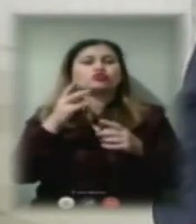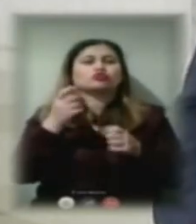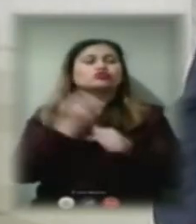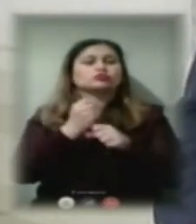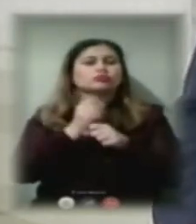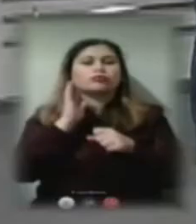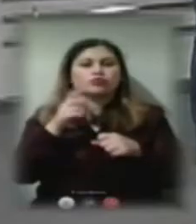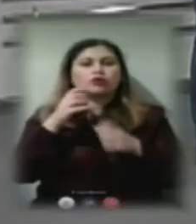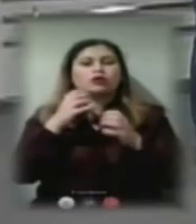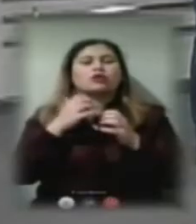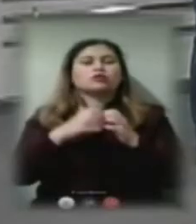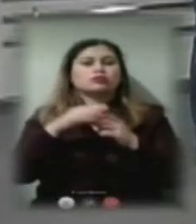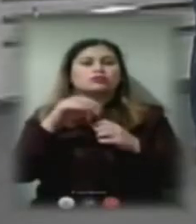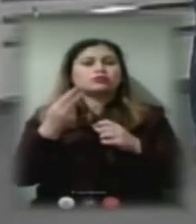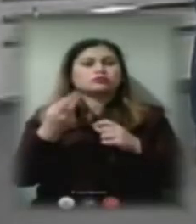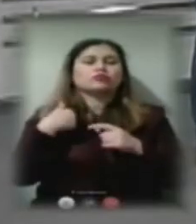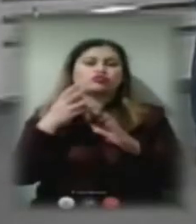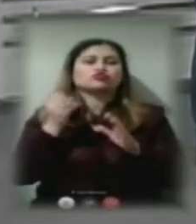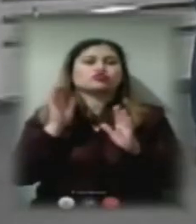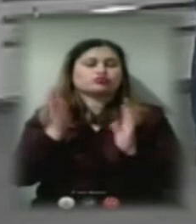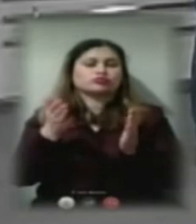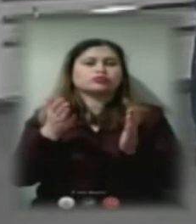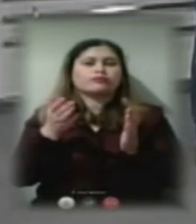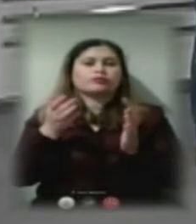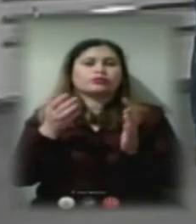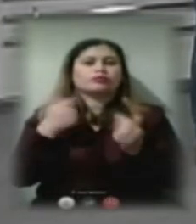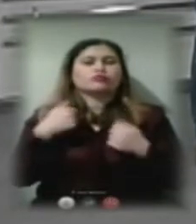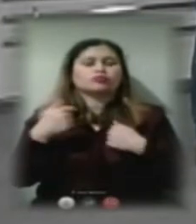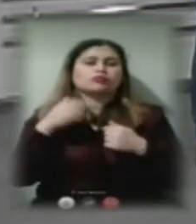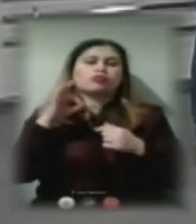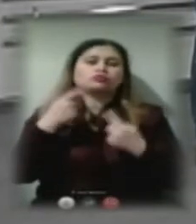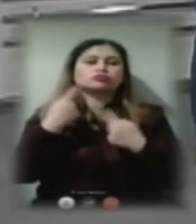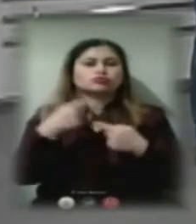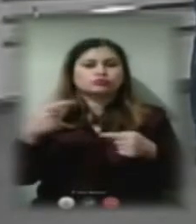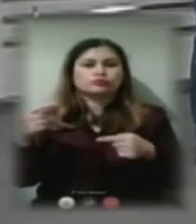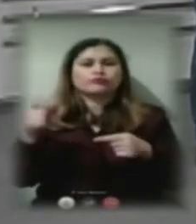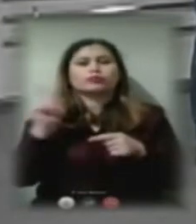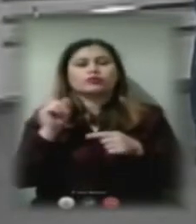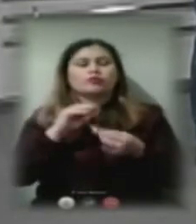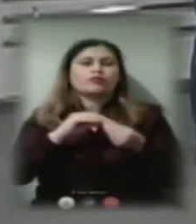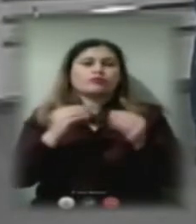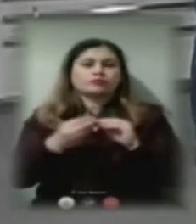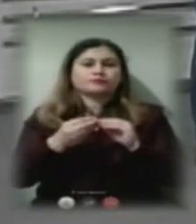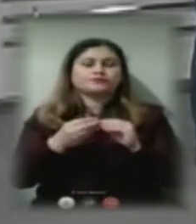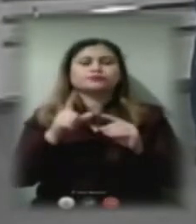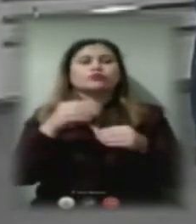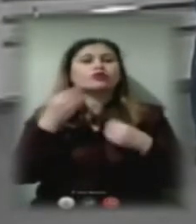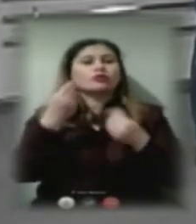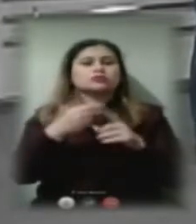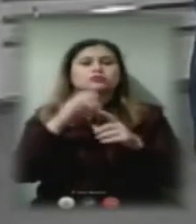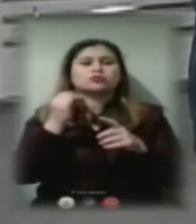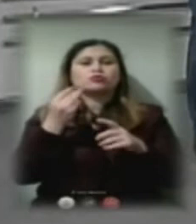ми ще будемо потерпати від тих чи інших проблем. Чи дає ось така ситуація можливість